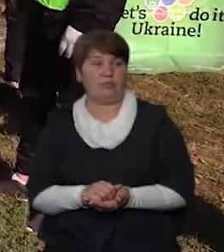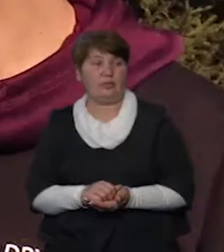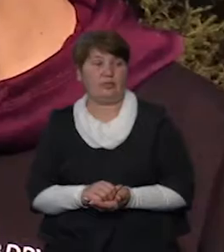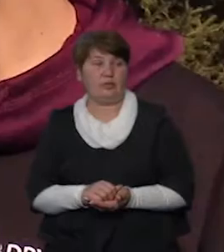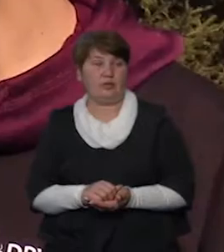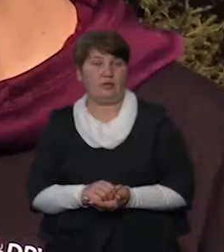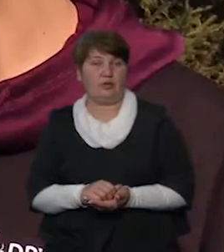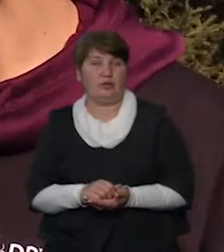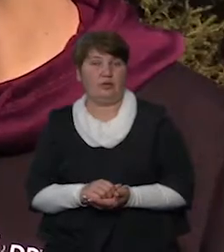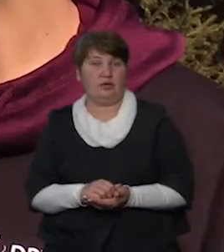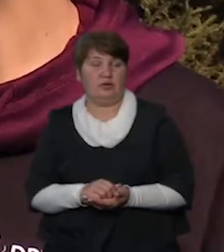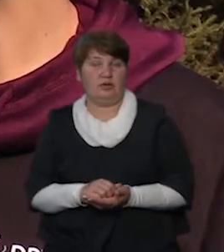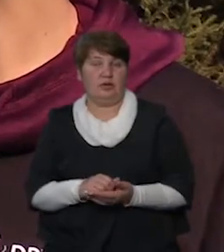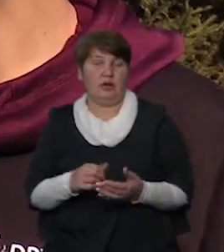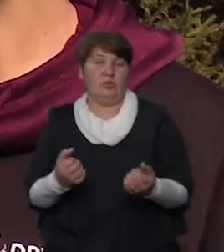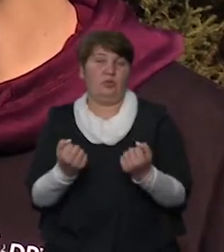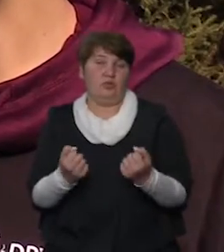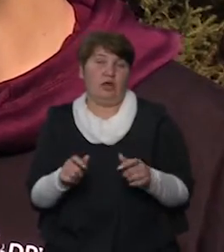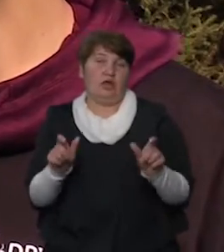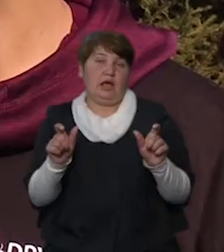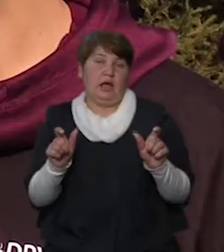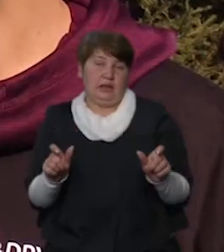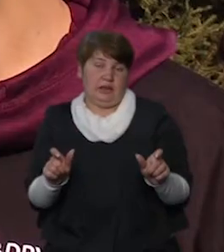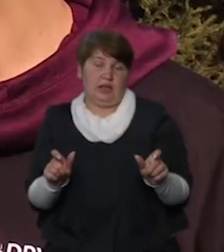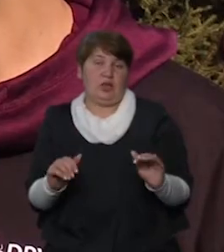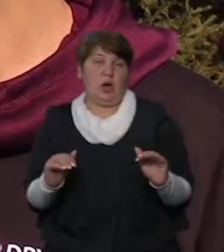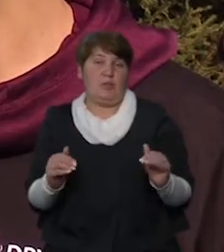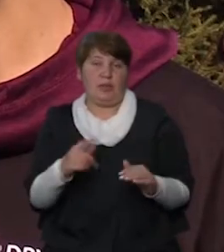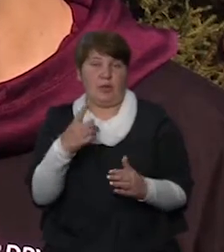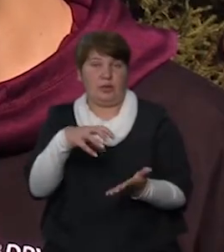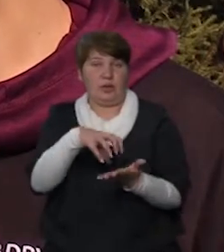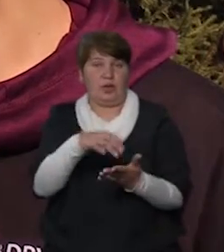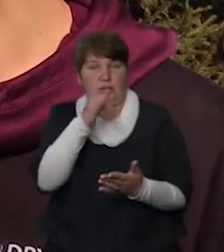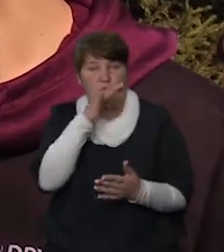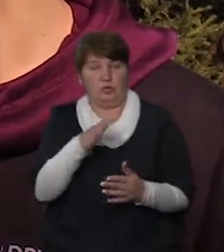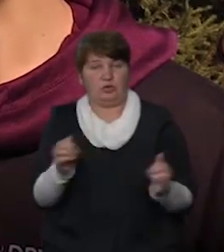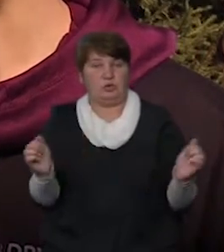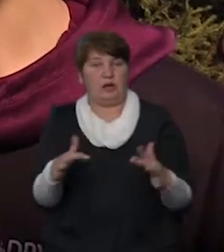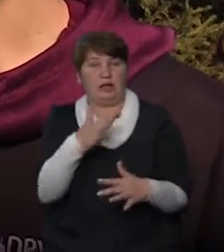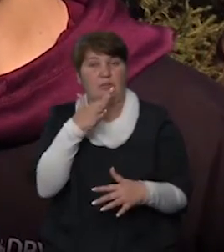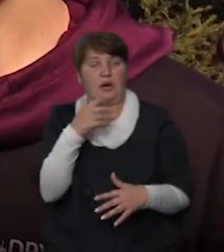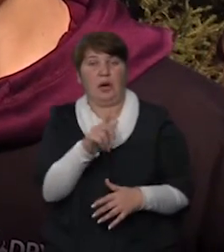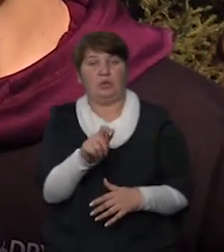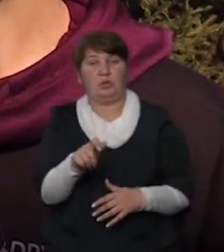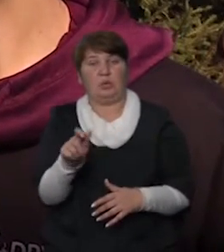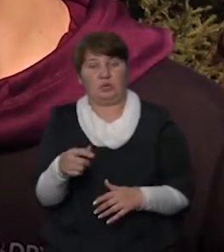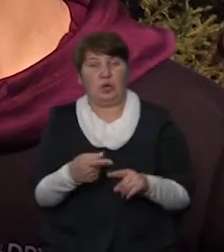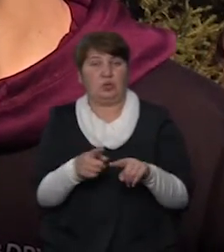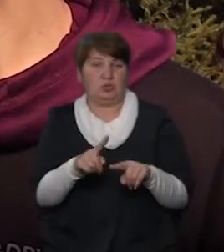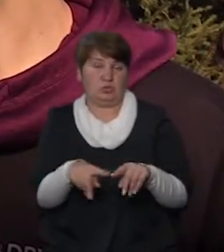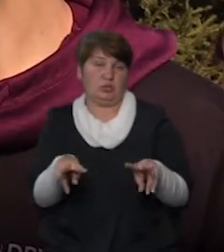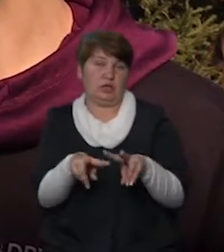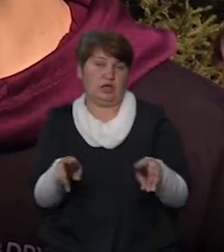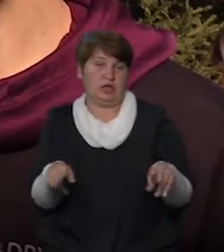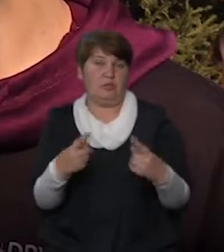Ми мусимо дотримуватись карантинних обмежень і на одній локації ми не можемо збирати велику кількість людей. Тому так само дуже